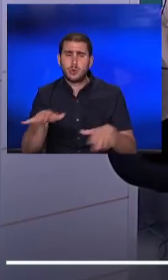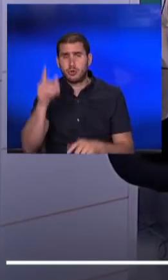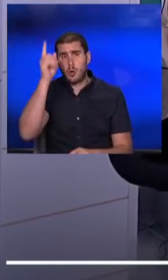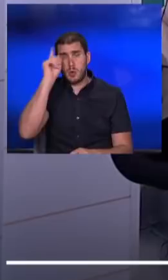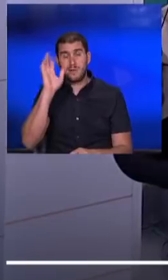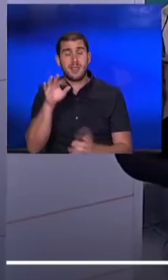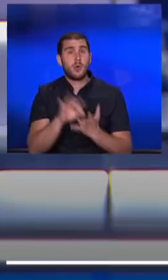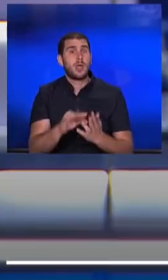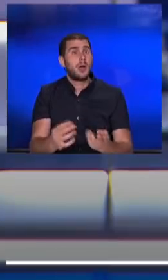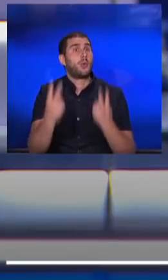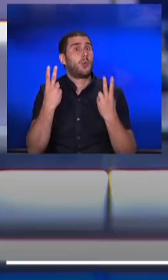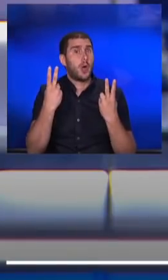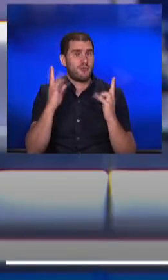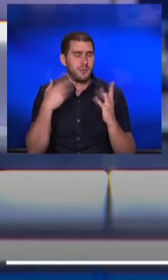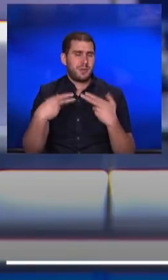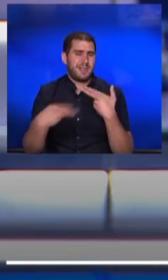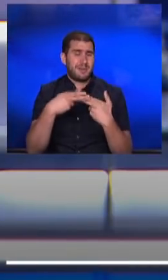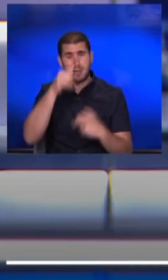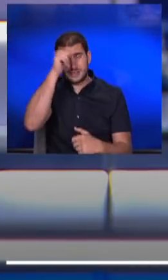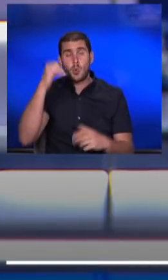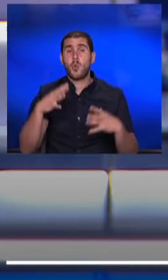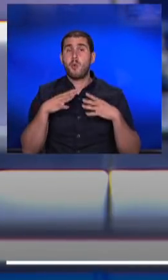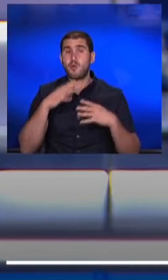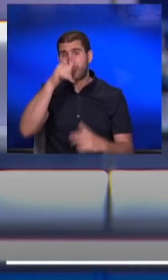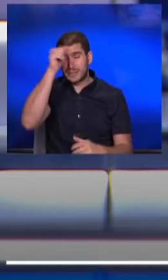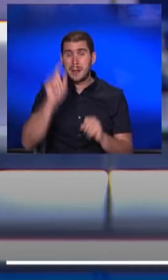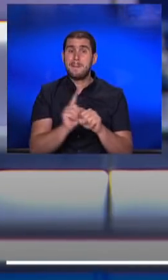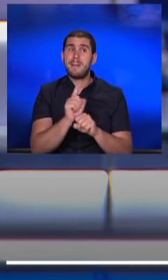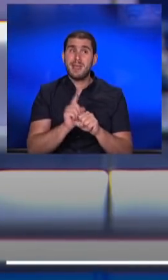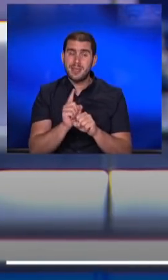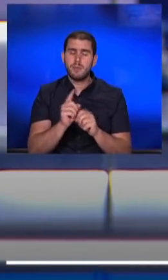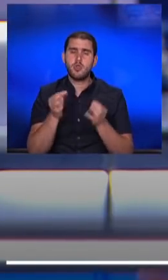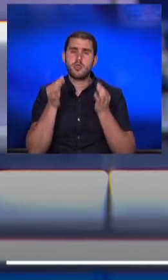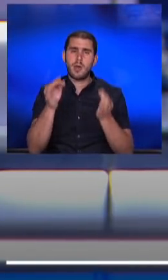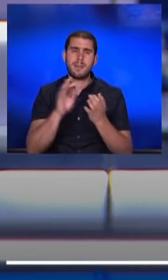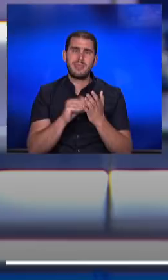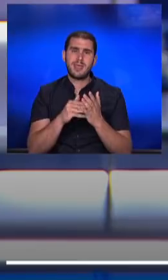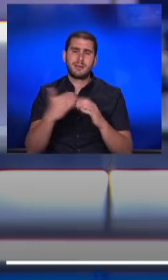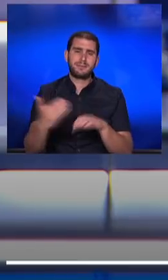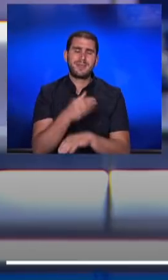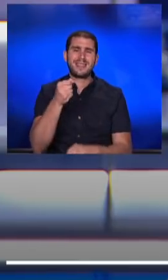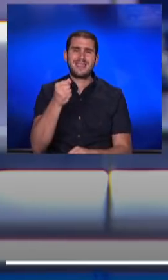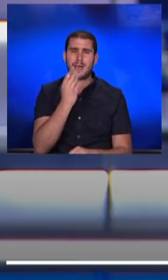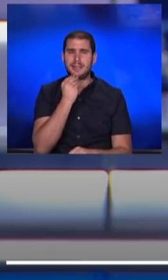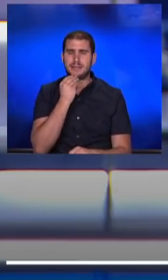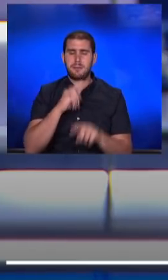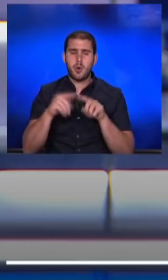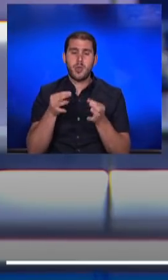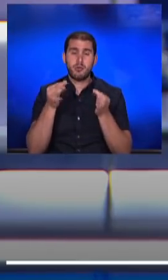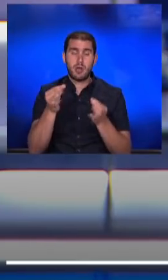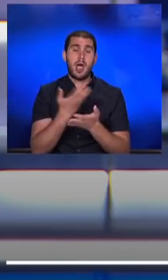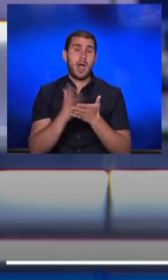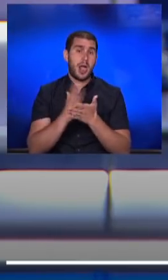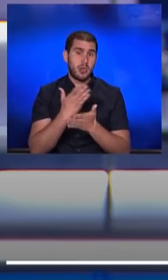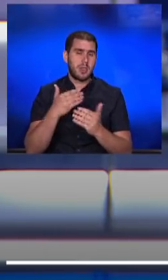והחשובה אנחנו מתקרבים לקיץ כל חופשות הקיץ כרגע דוחים את מועד הכנסתם של תארים לישראל בחודש יקבלו החלטות